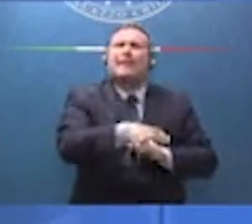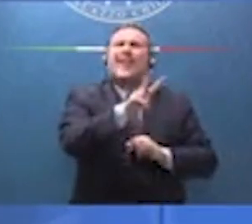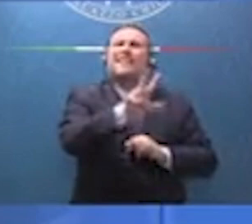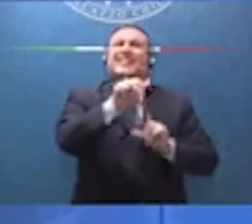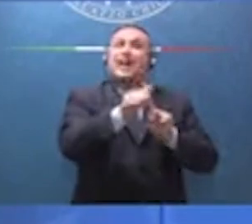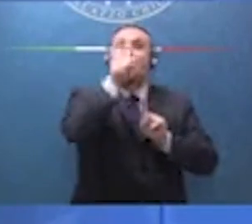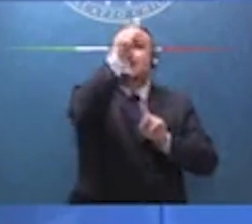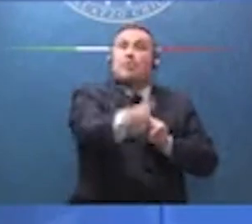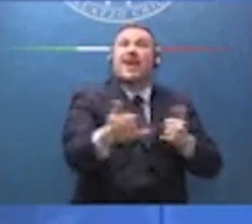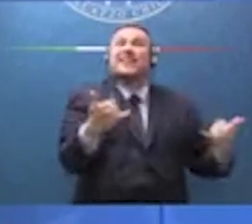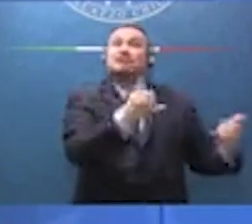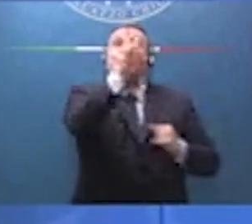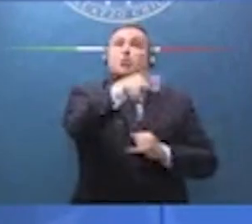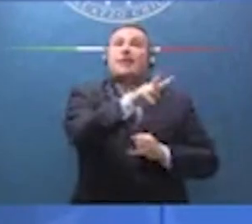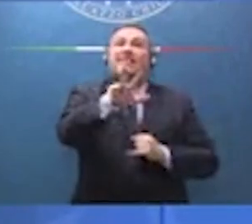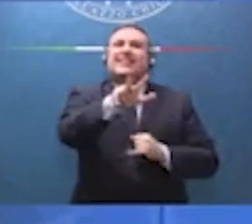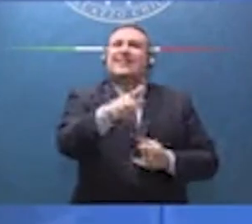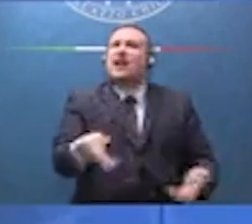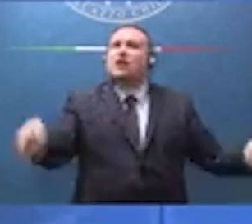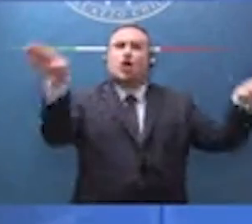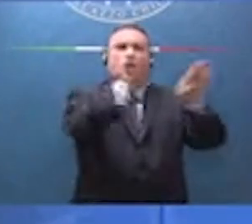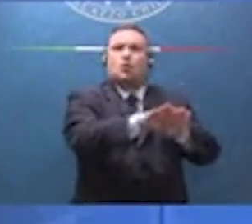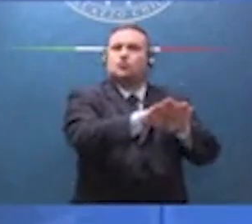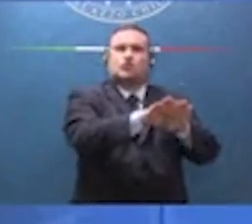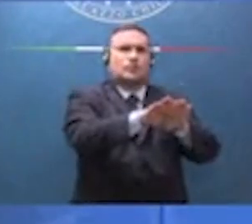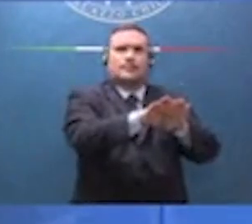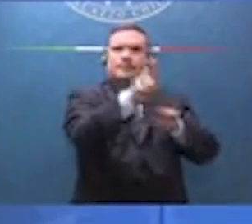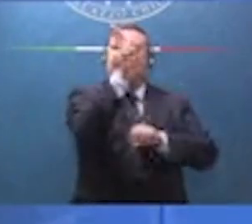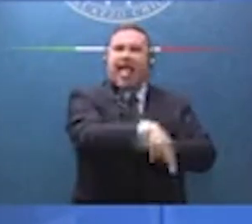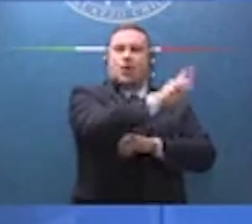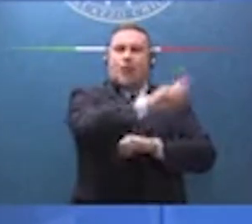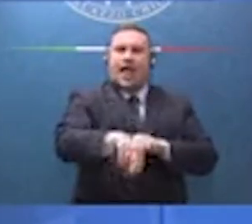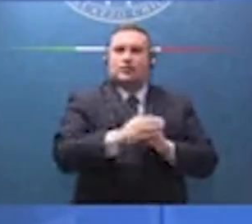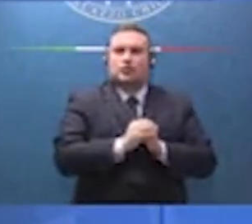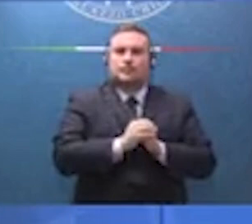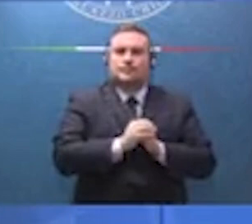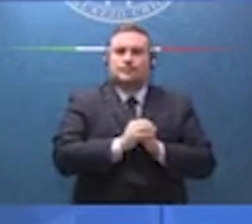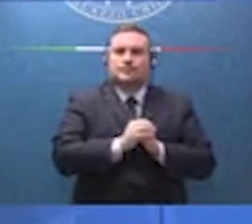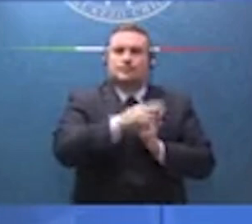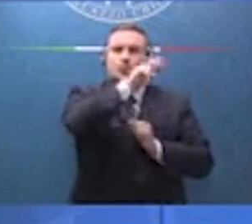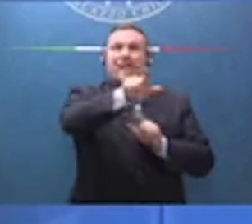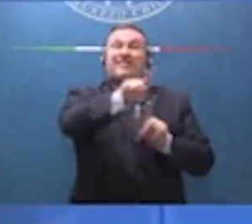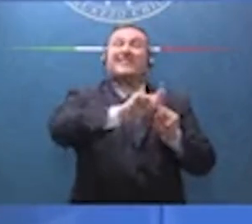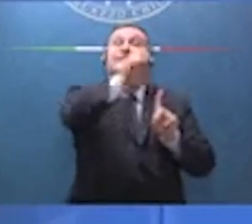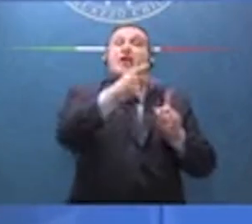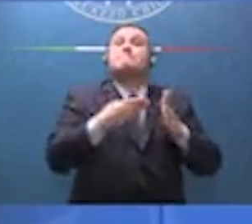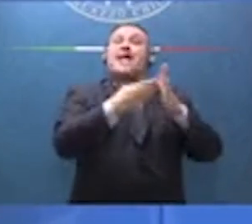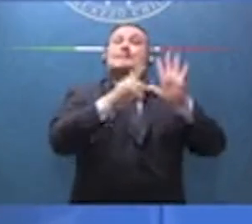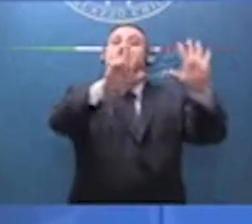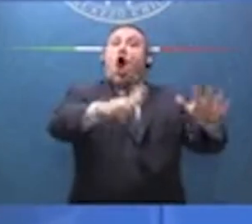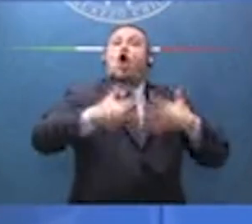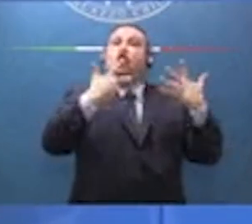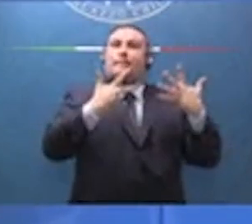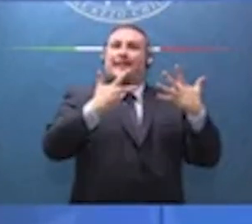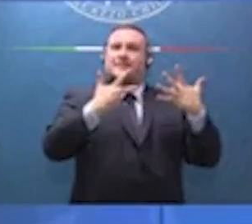chiedo scusa, il prossimo anno. E nel 2023 non potrà essere percepito per più di otto mesi complessivi e in ogni